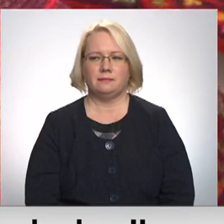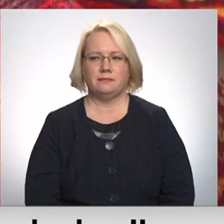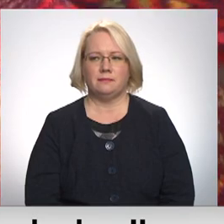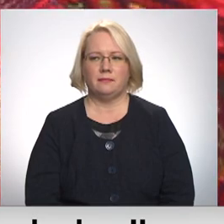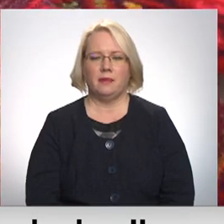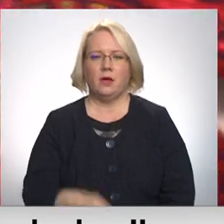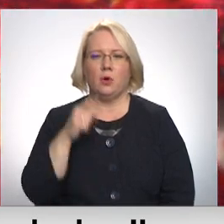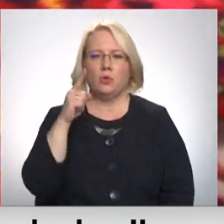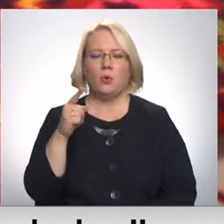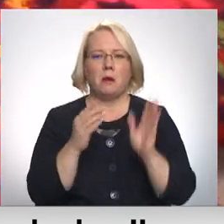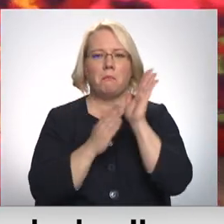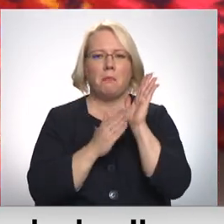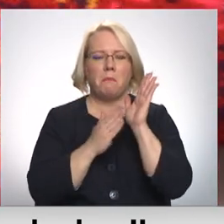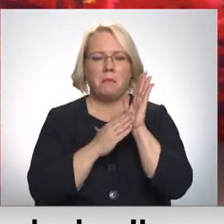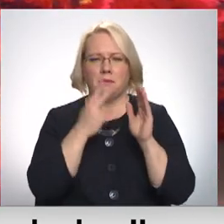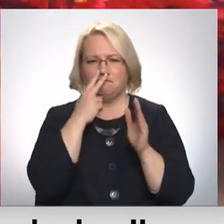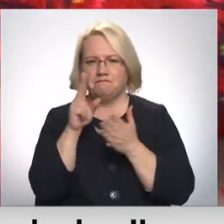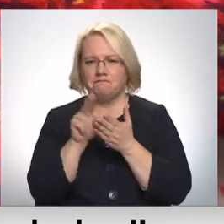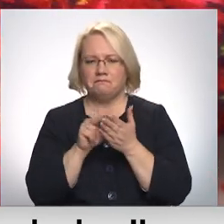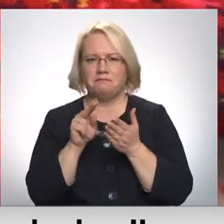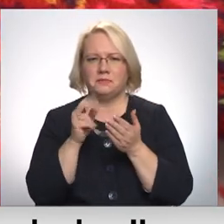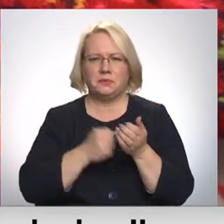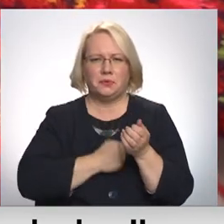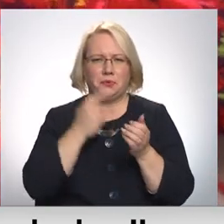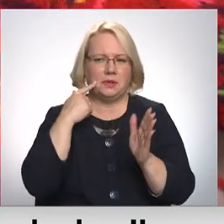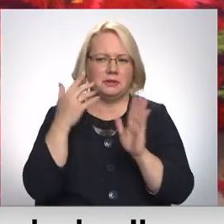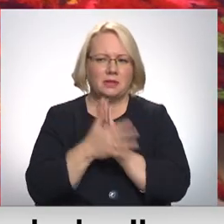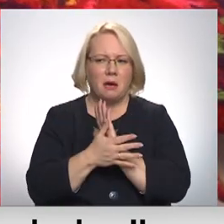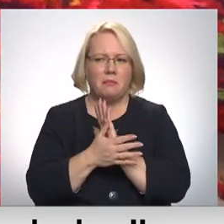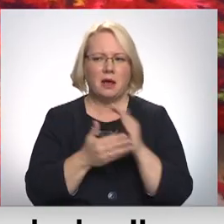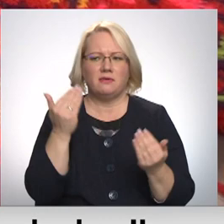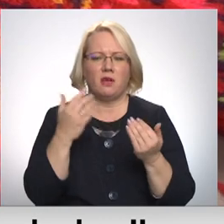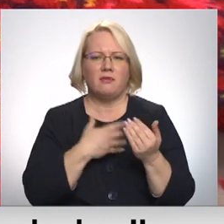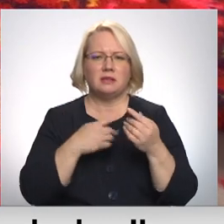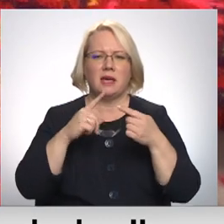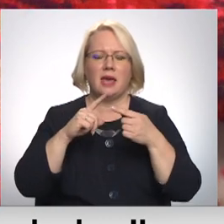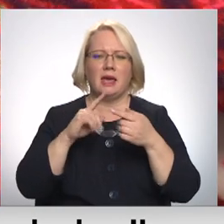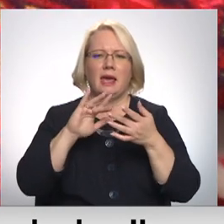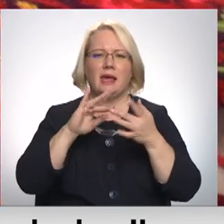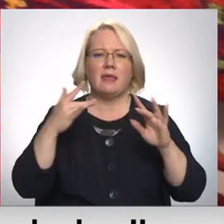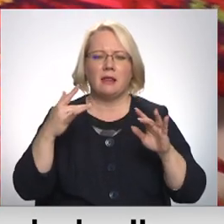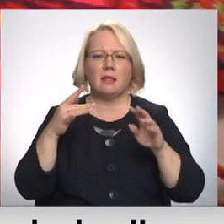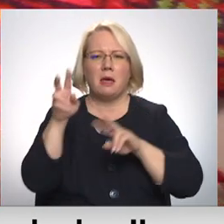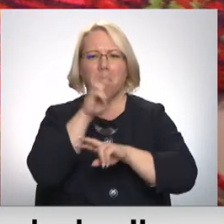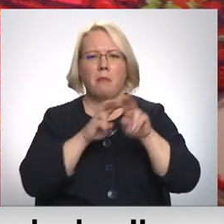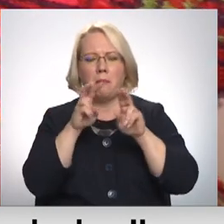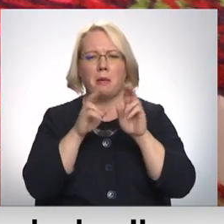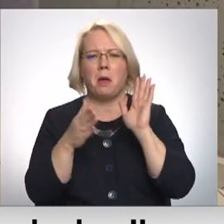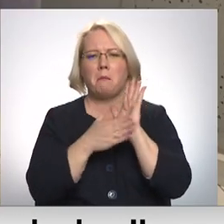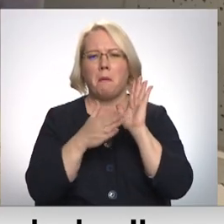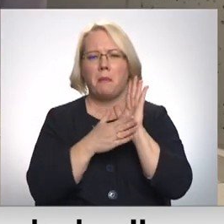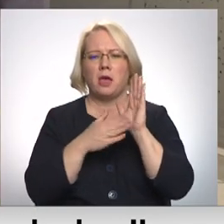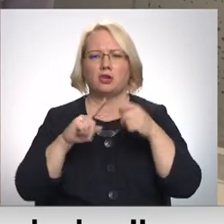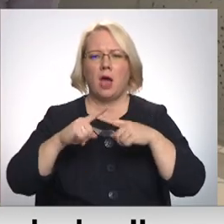izdīlstas papēdis, kad es īsti nesapratu un varbūt, ka vajadzēja vēl kaut kur internetā pameklēt tieši par tiem papēžu atdījumiem,